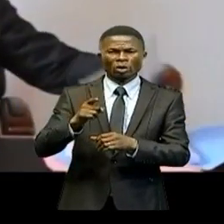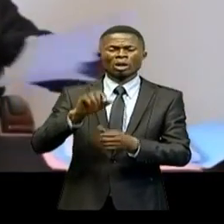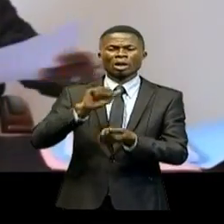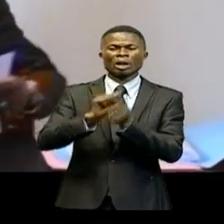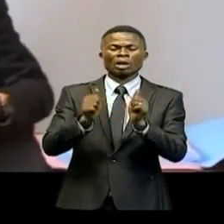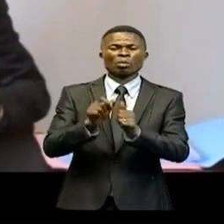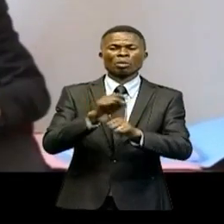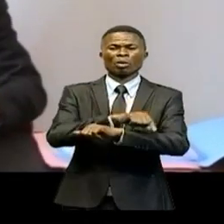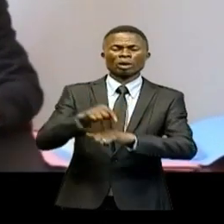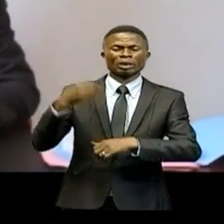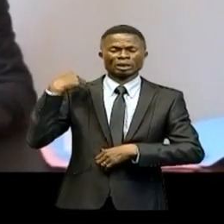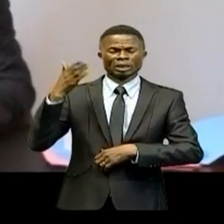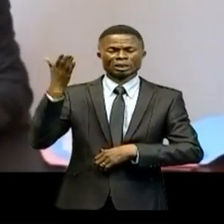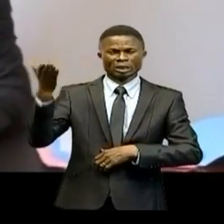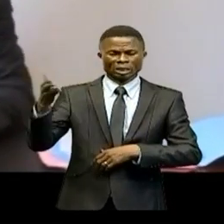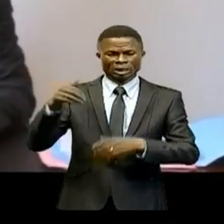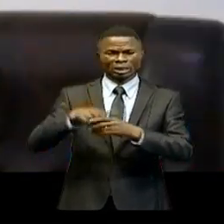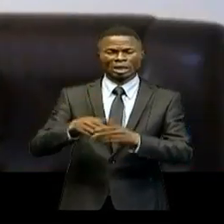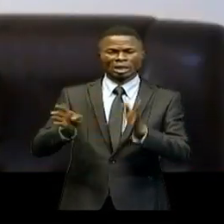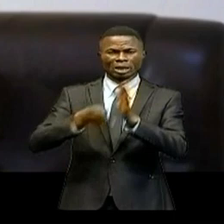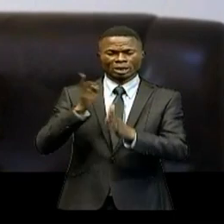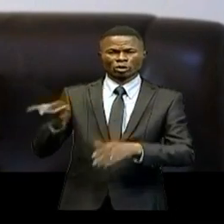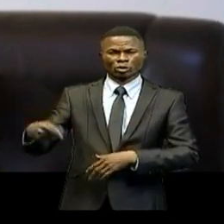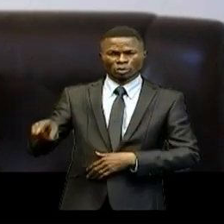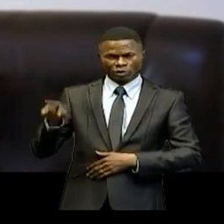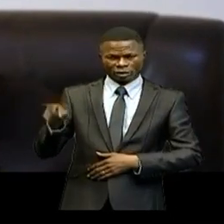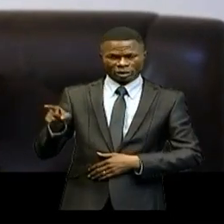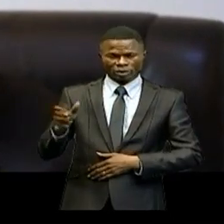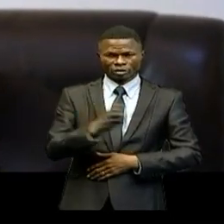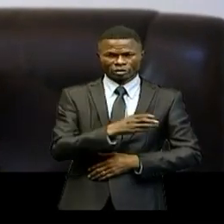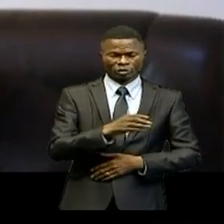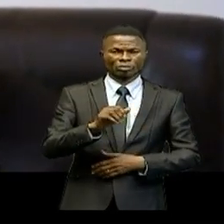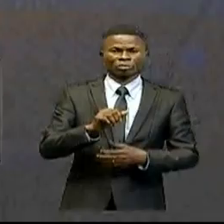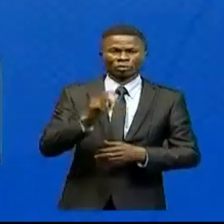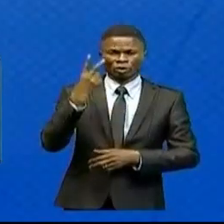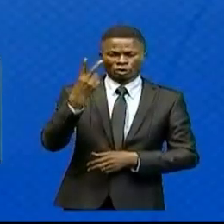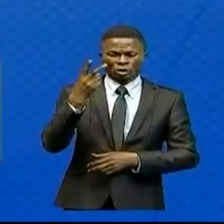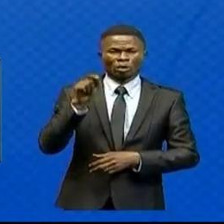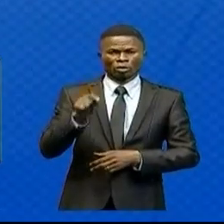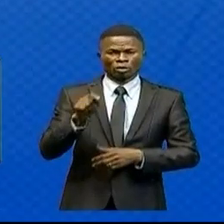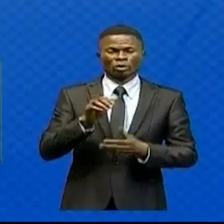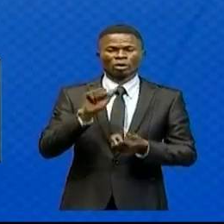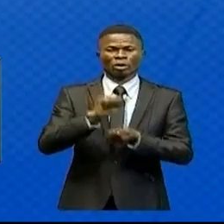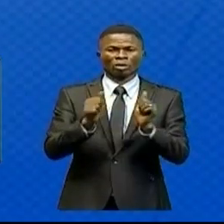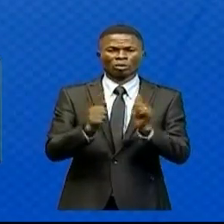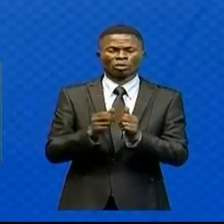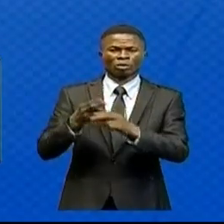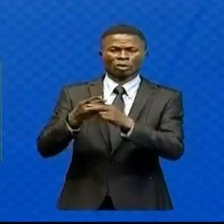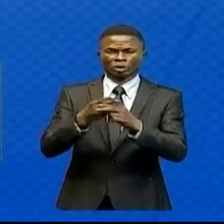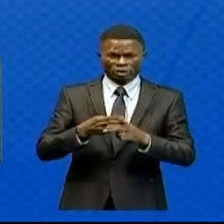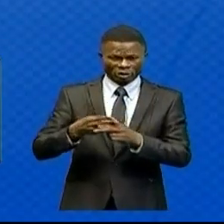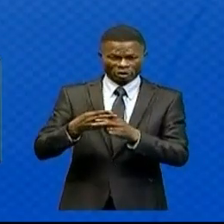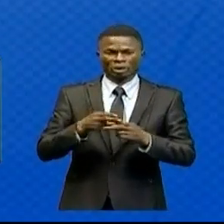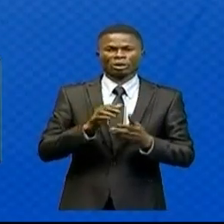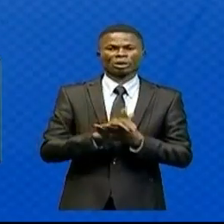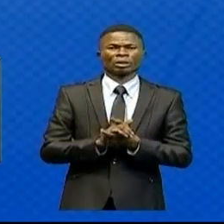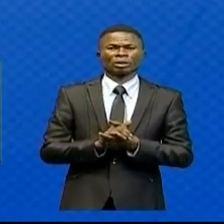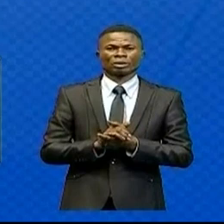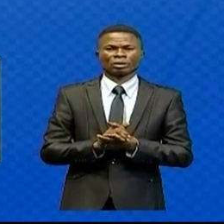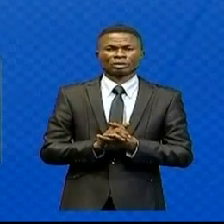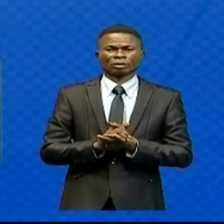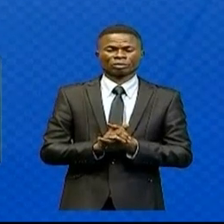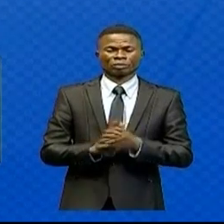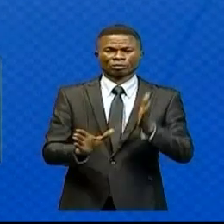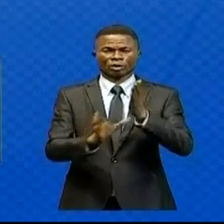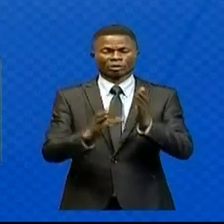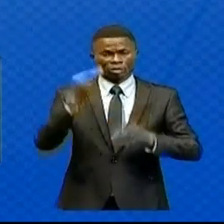administratives évidentes. 2. 2. Situation sécuritaire. La